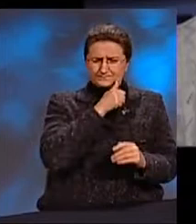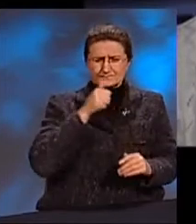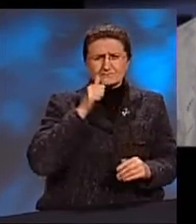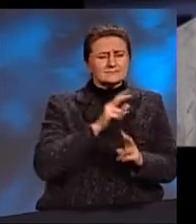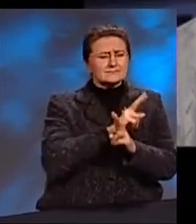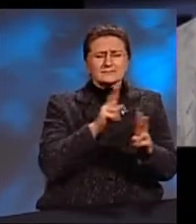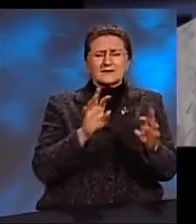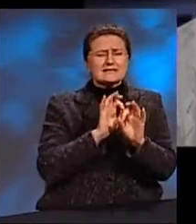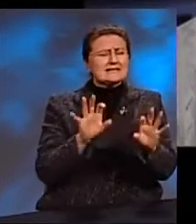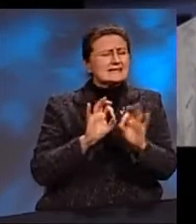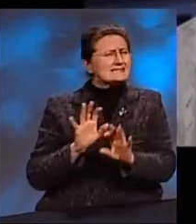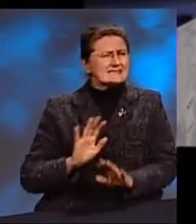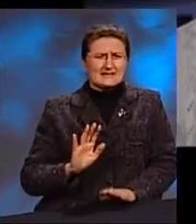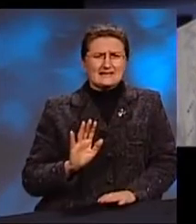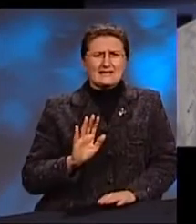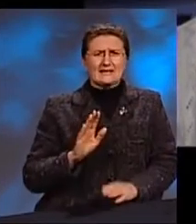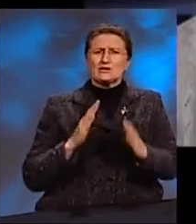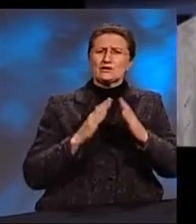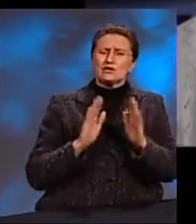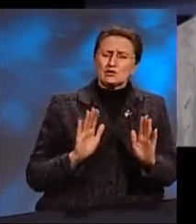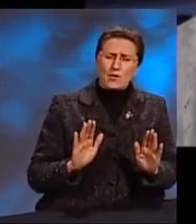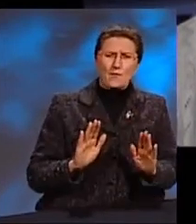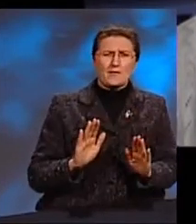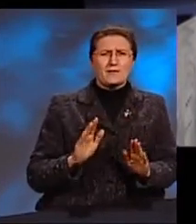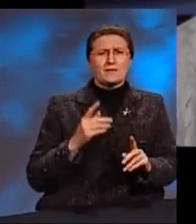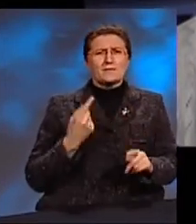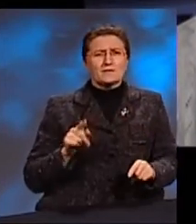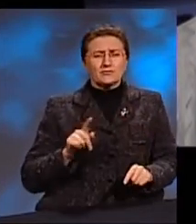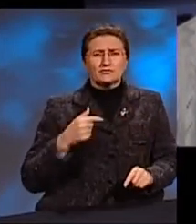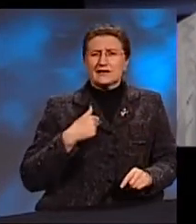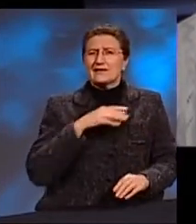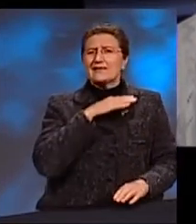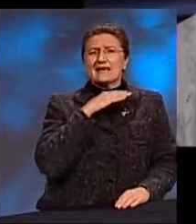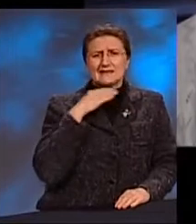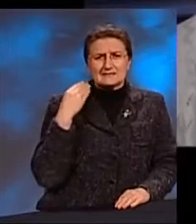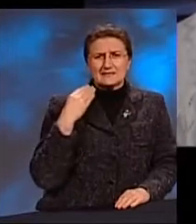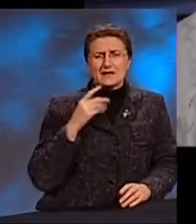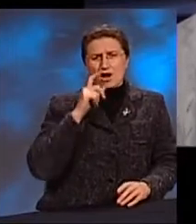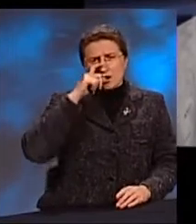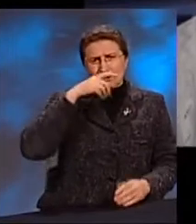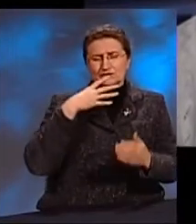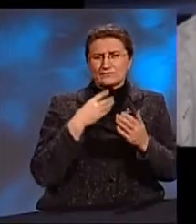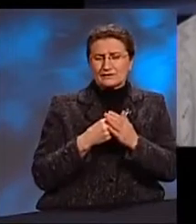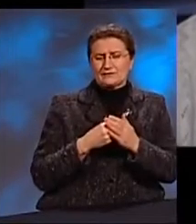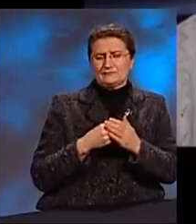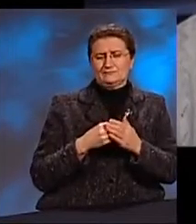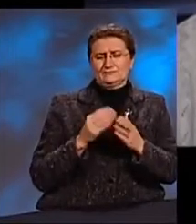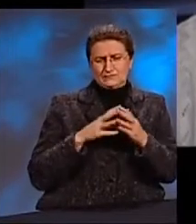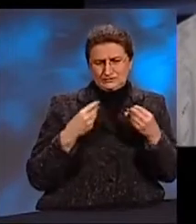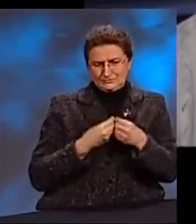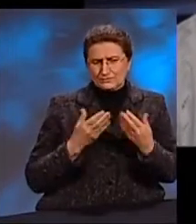никому об этом не рассказывала Ни дома, нигде Потому что я не хотела, например, огорчать своих домашних